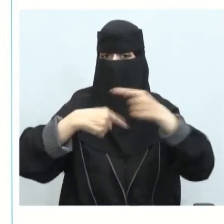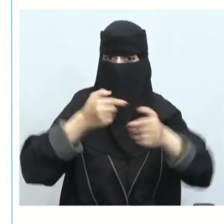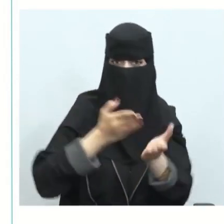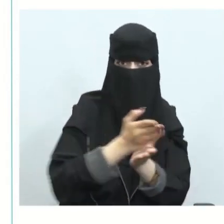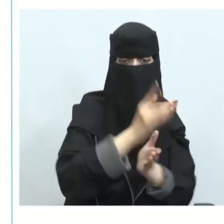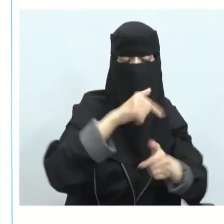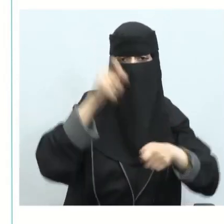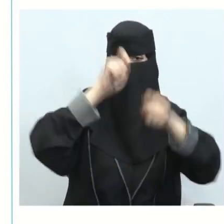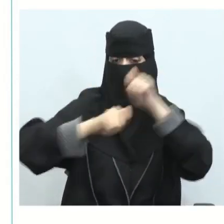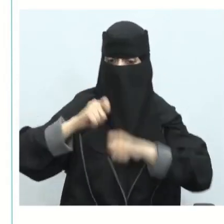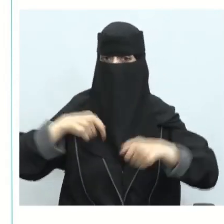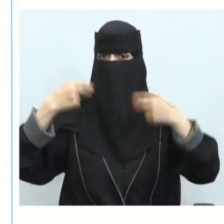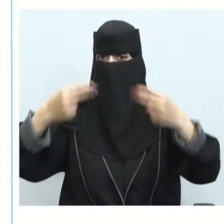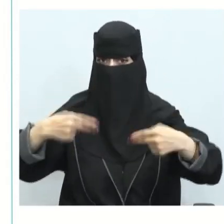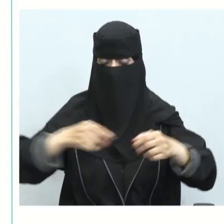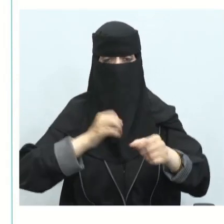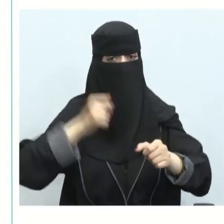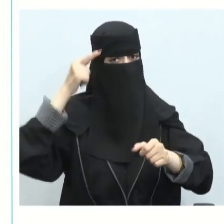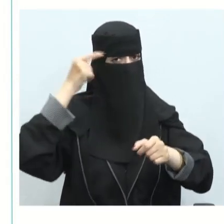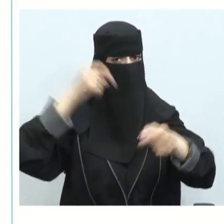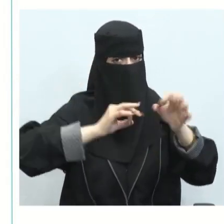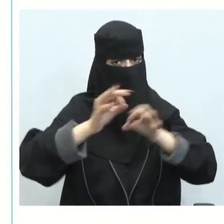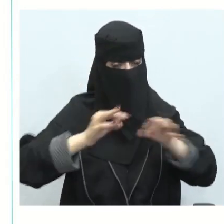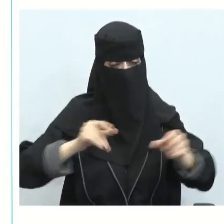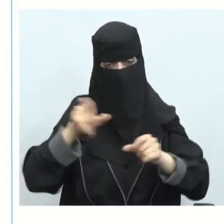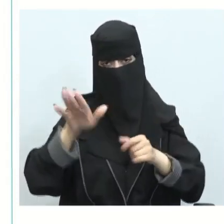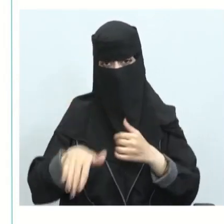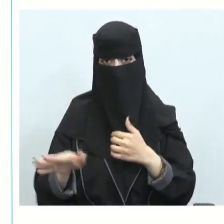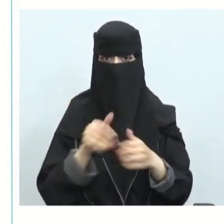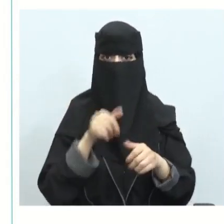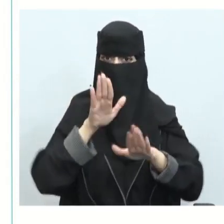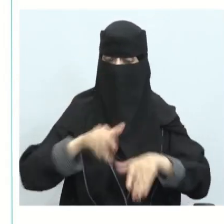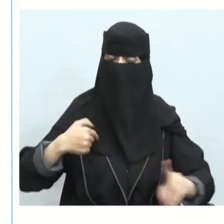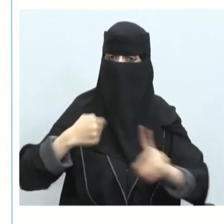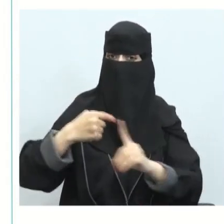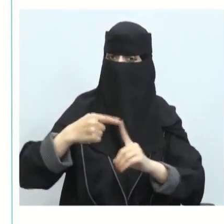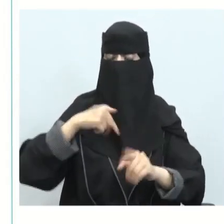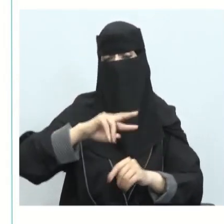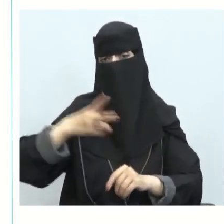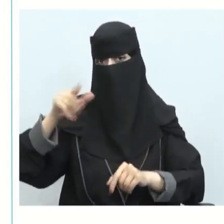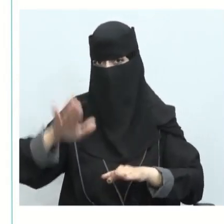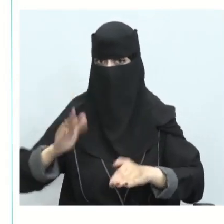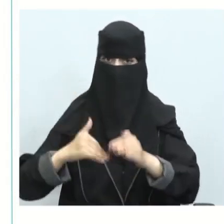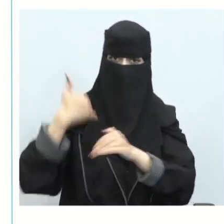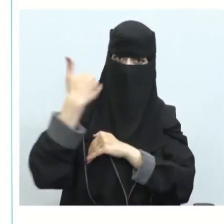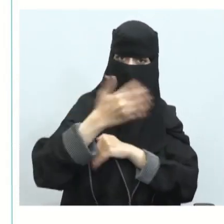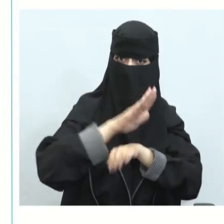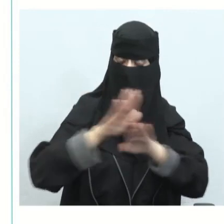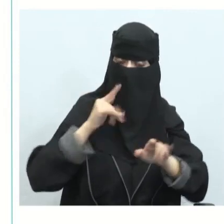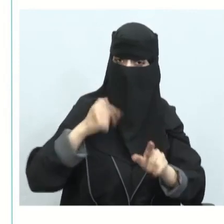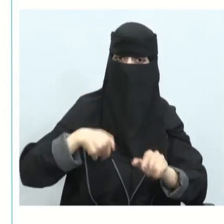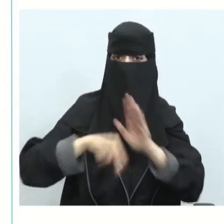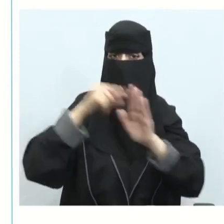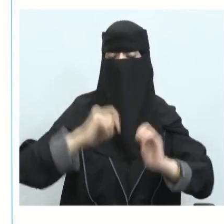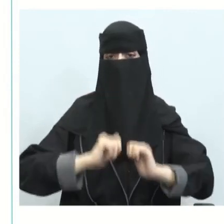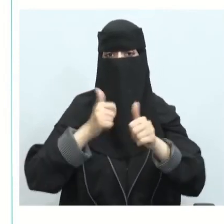على عملية الفعاليات والتخطيط لها لدينا عدة أهداف في هذا الدارس بإذن الله بعد الانتهاء من الدارس ستكون